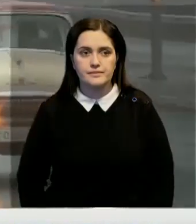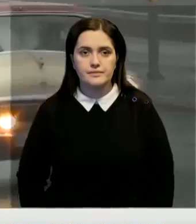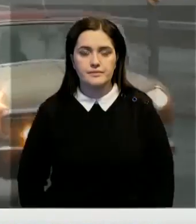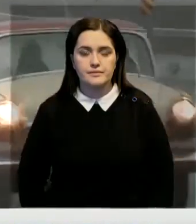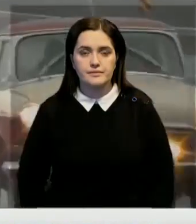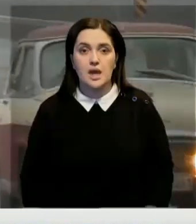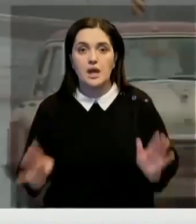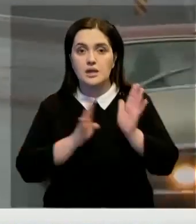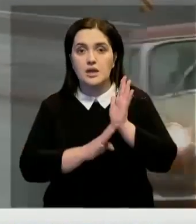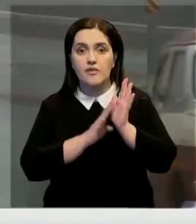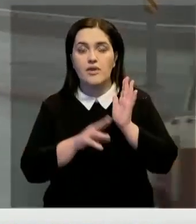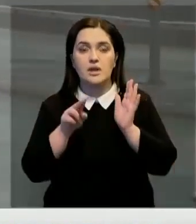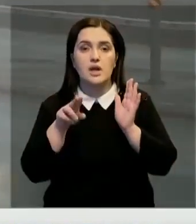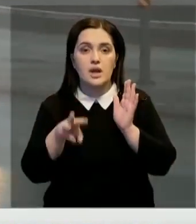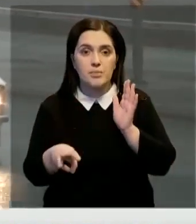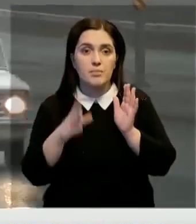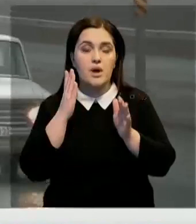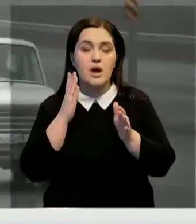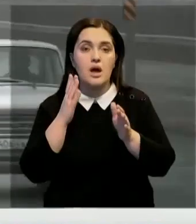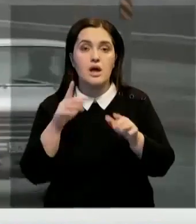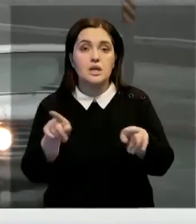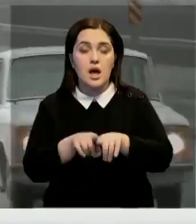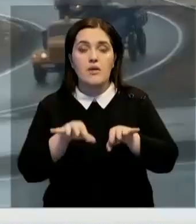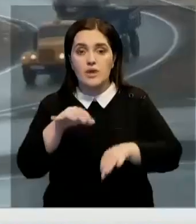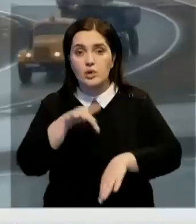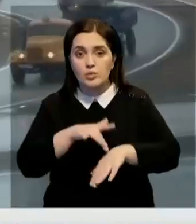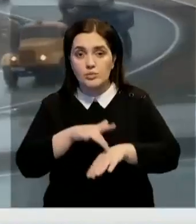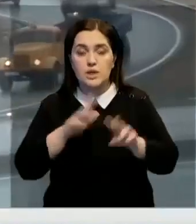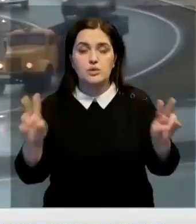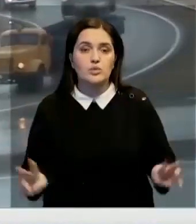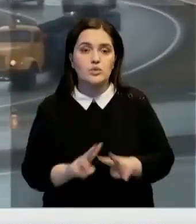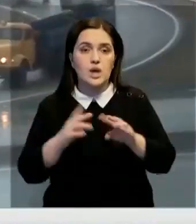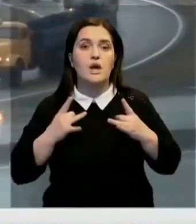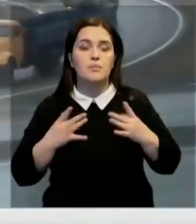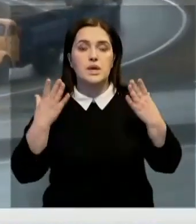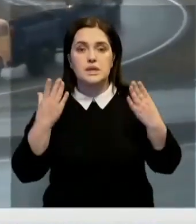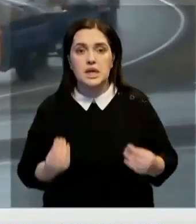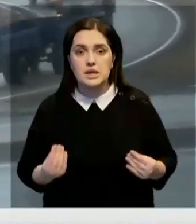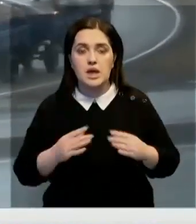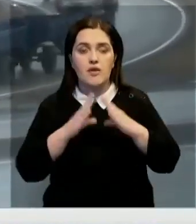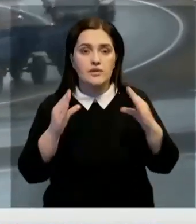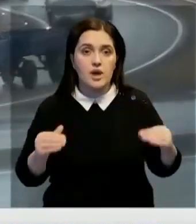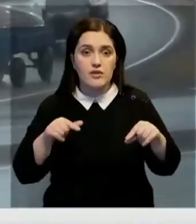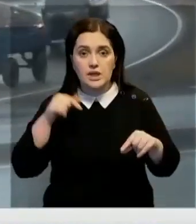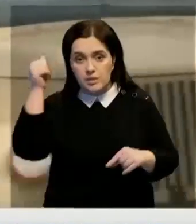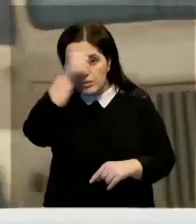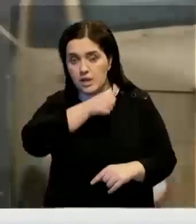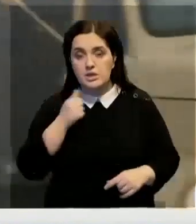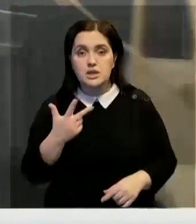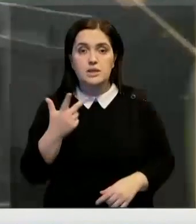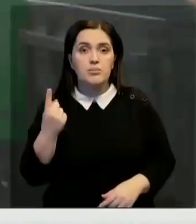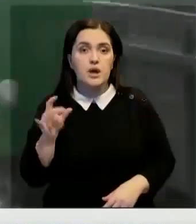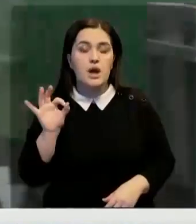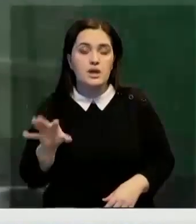90 километров вокруг столицы. Так автолюбители из Нур-Султана отпраздновали День автомобилиста. В этом году он выпал на 31